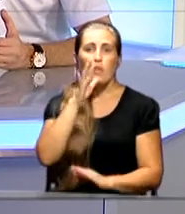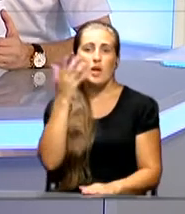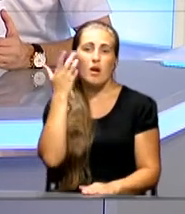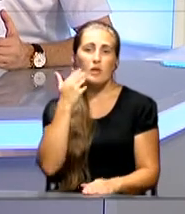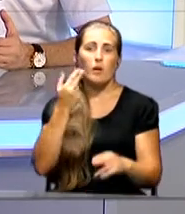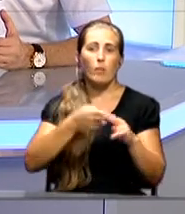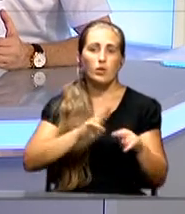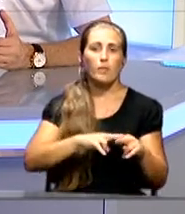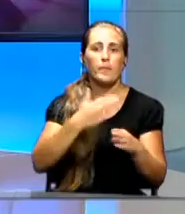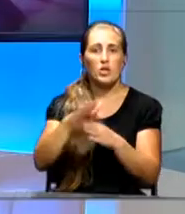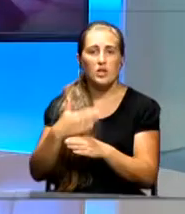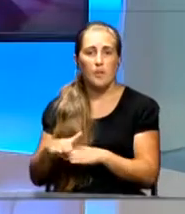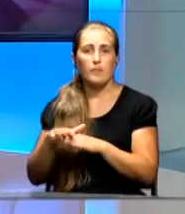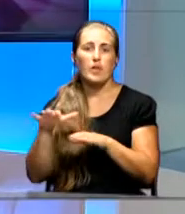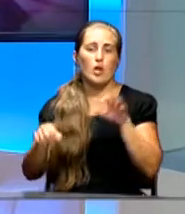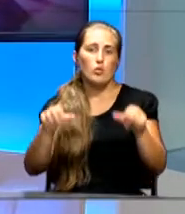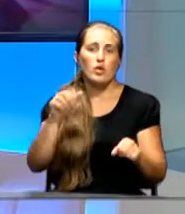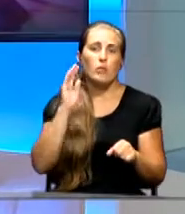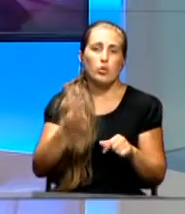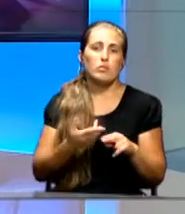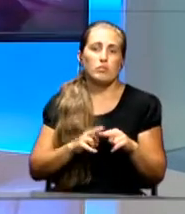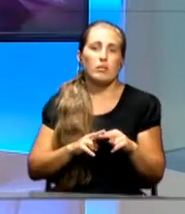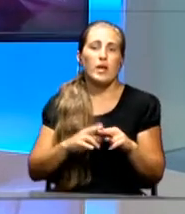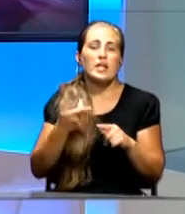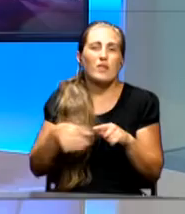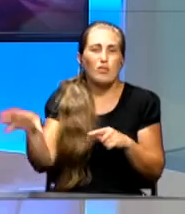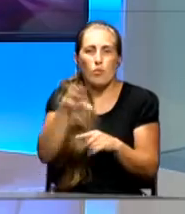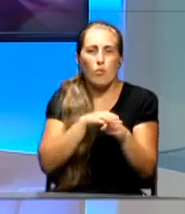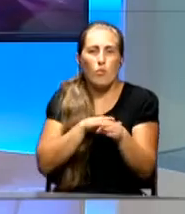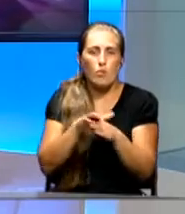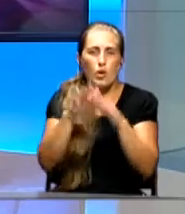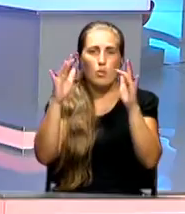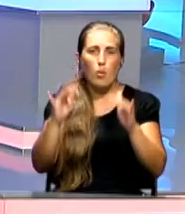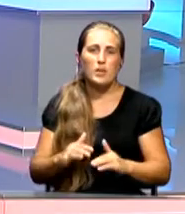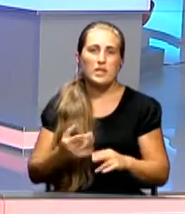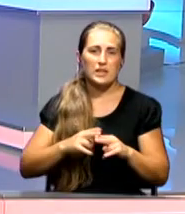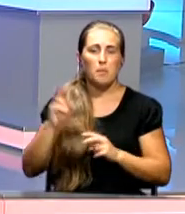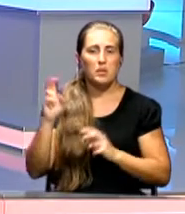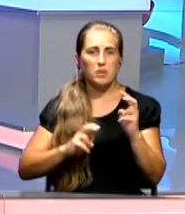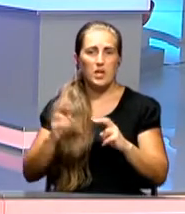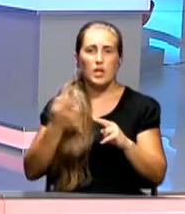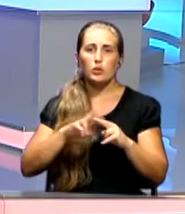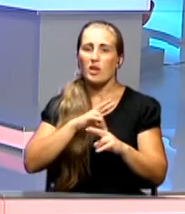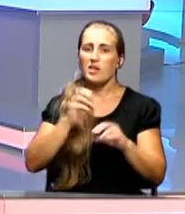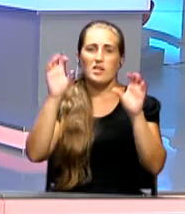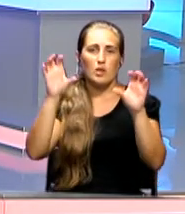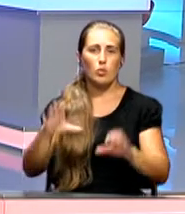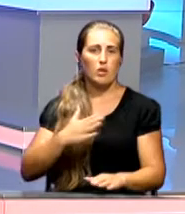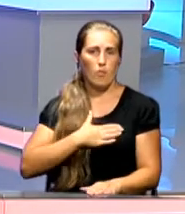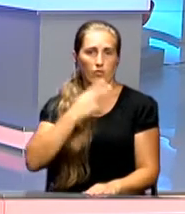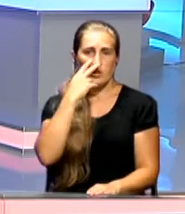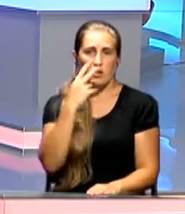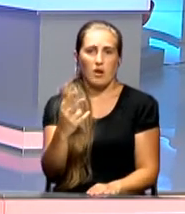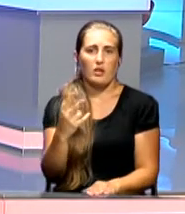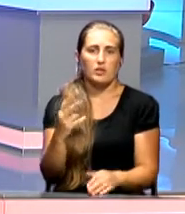сооружениям тоже будет решен. Ну, здесь целый комплекс вот этих предприятий, которые незаконно, на мой взгляд, отошли к